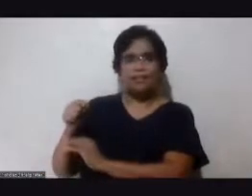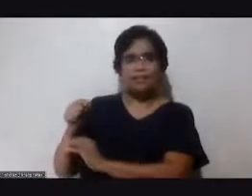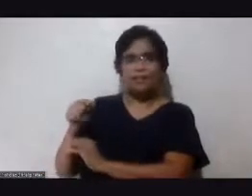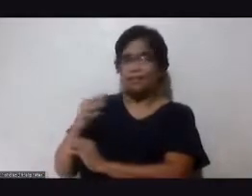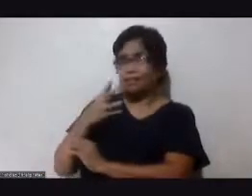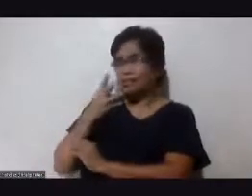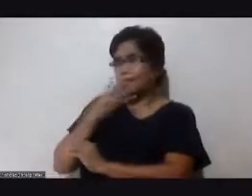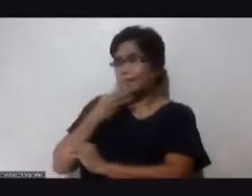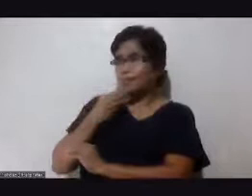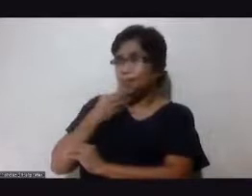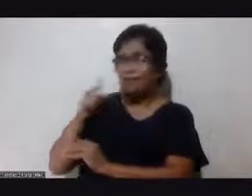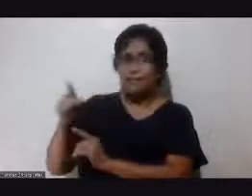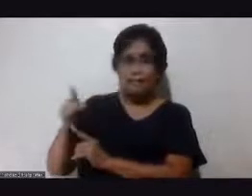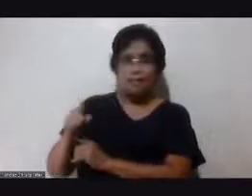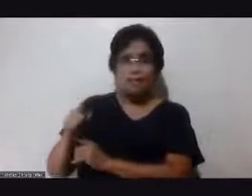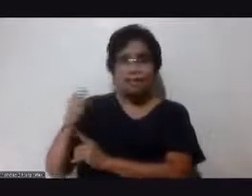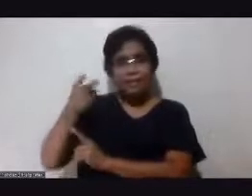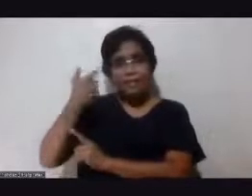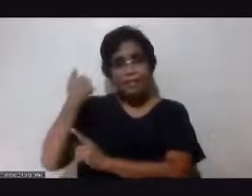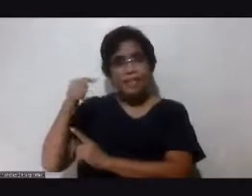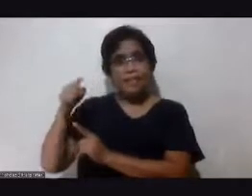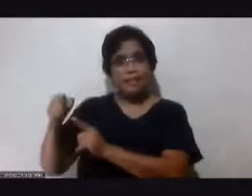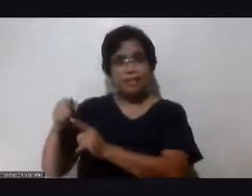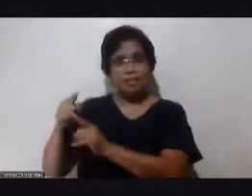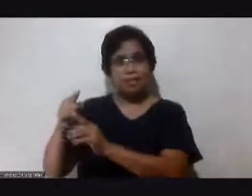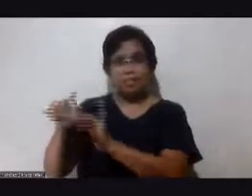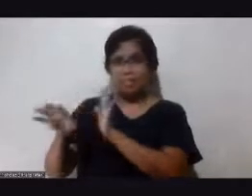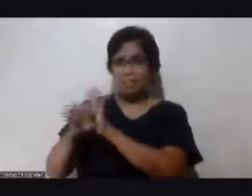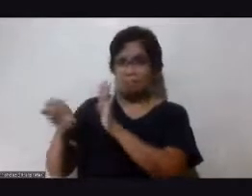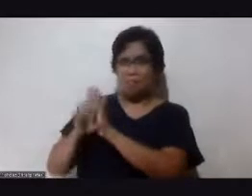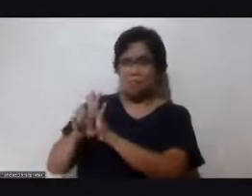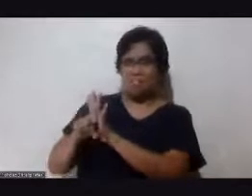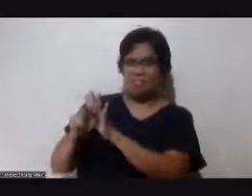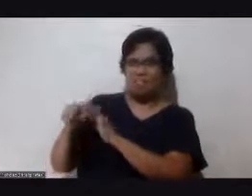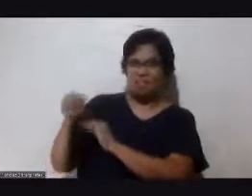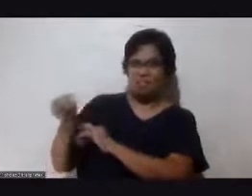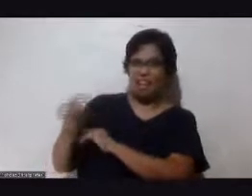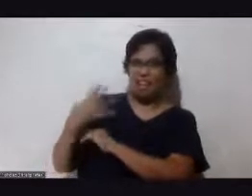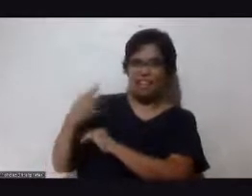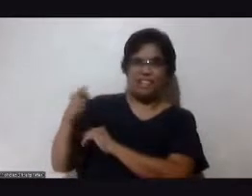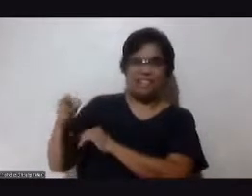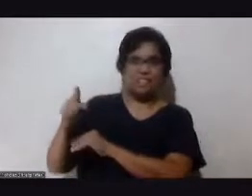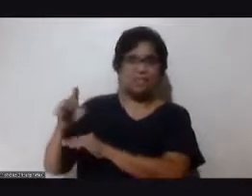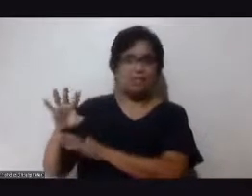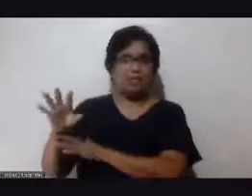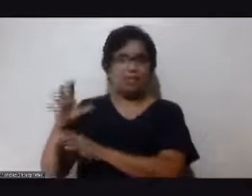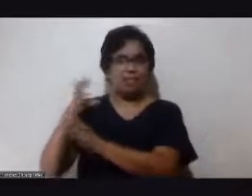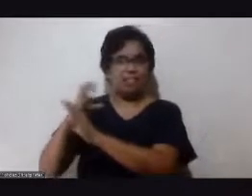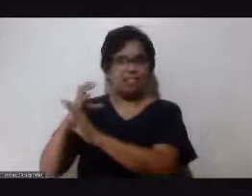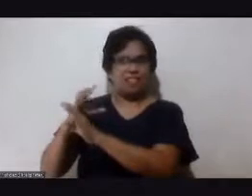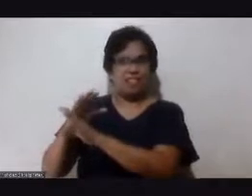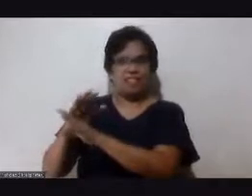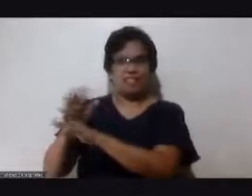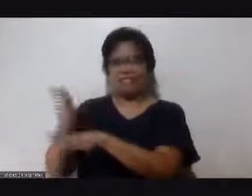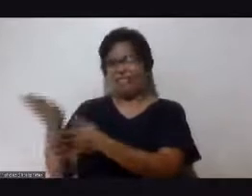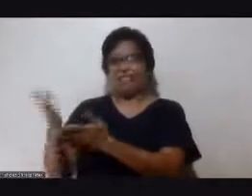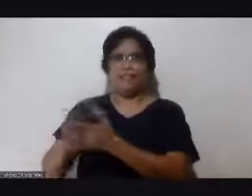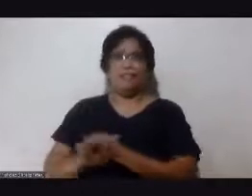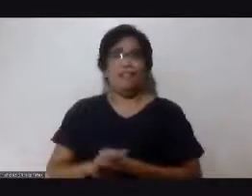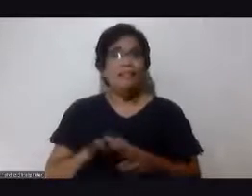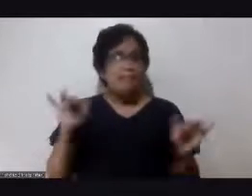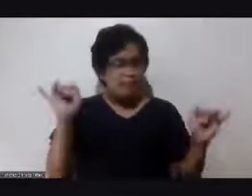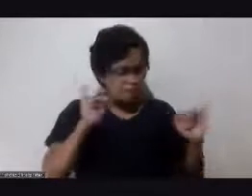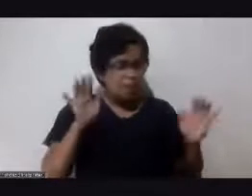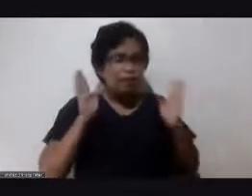kung karag-karag yung kotse mo parang wala ka namang dating yung katawan natin hindi ba pareho rin